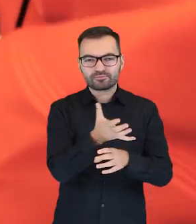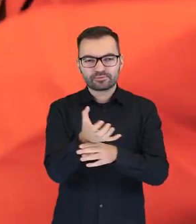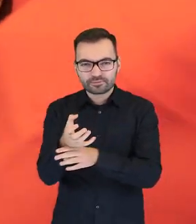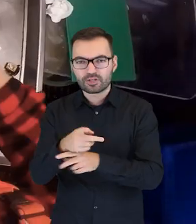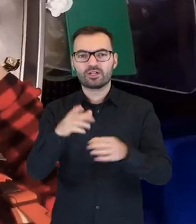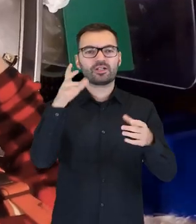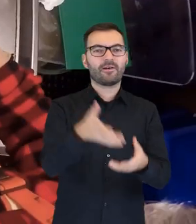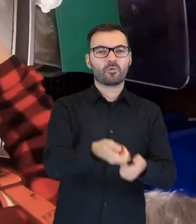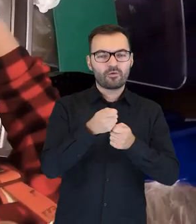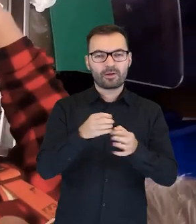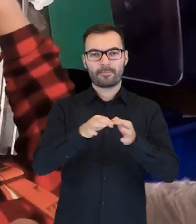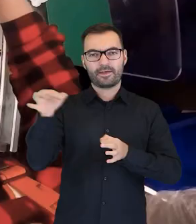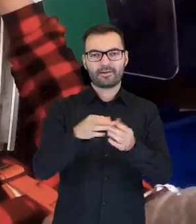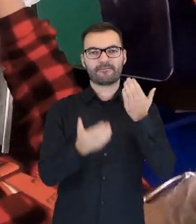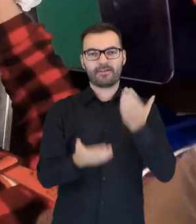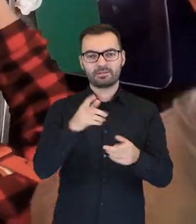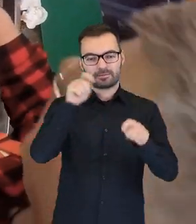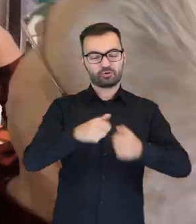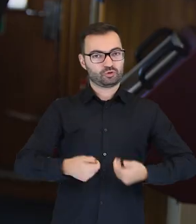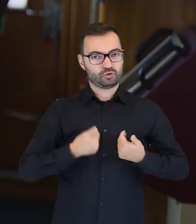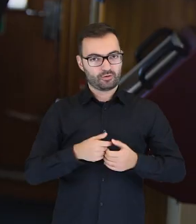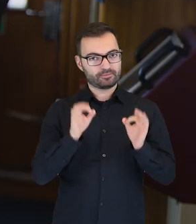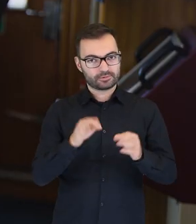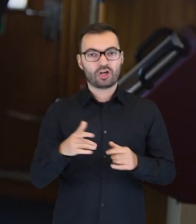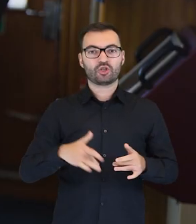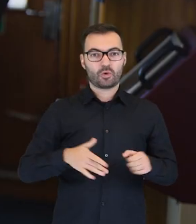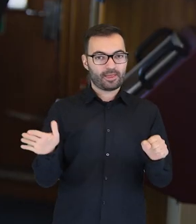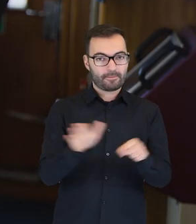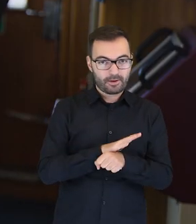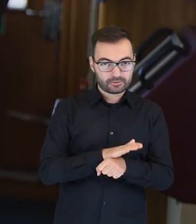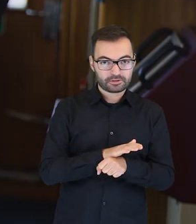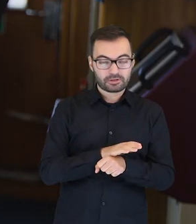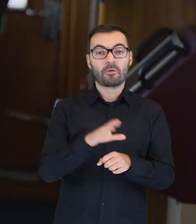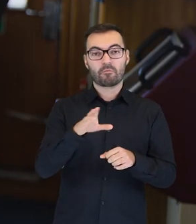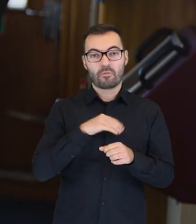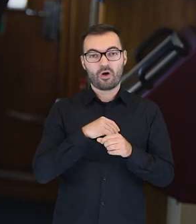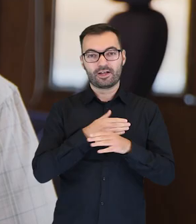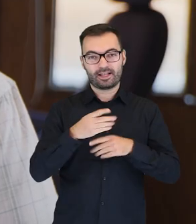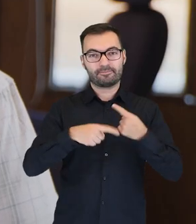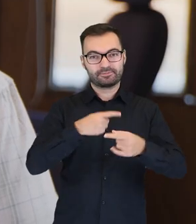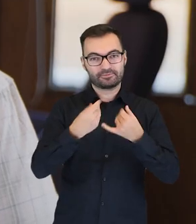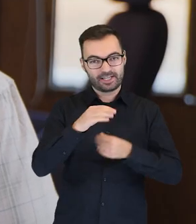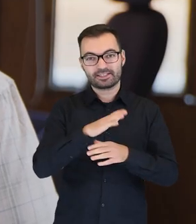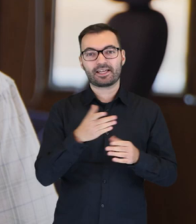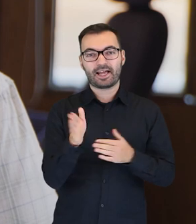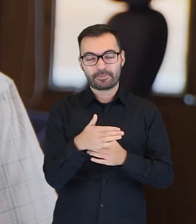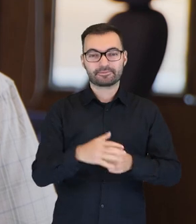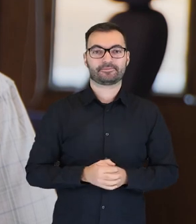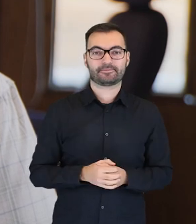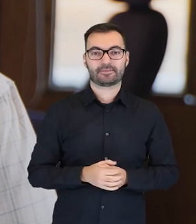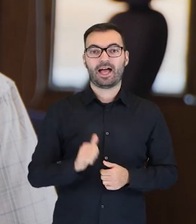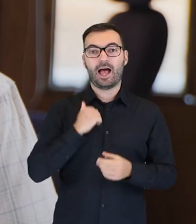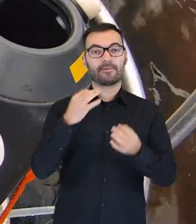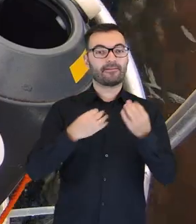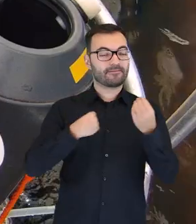mierzymy, ważymy oraz określamy ich stan zdrowia, czy mają pełne żołądki i czy są gotowe do rozmnażania. Żeby dowiedzieć się więcej o